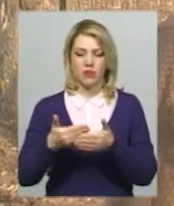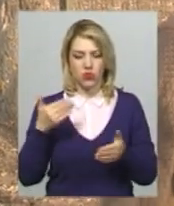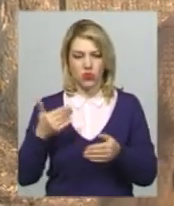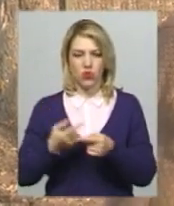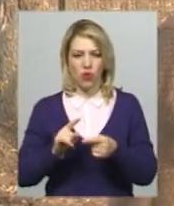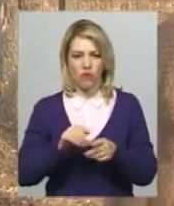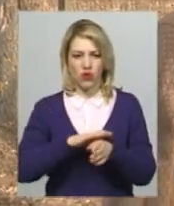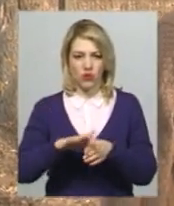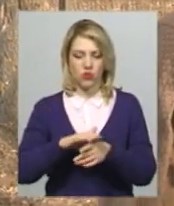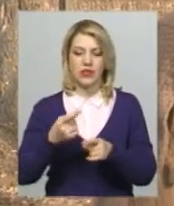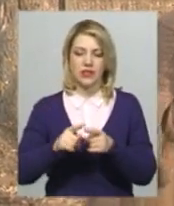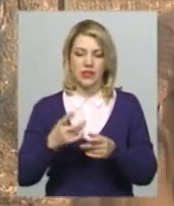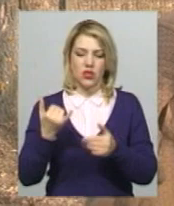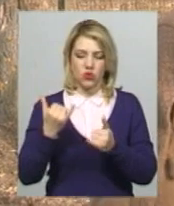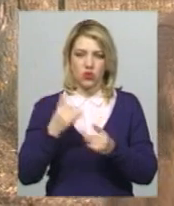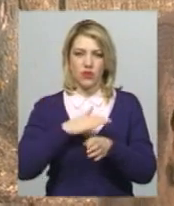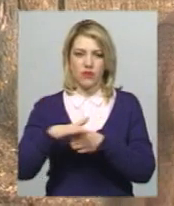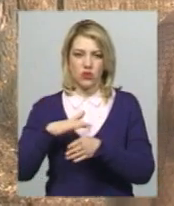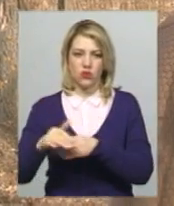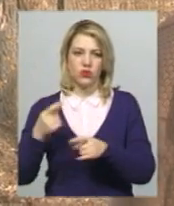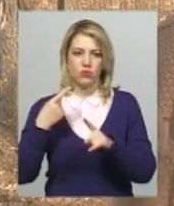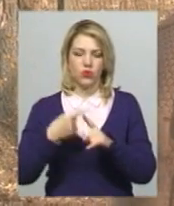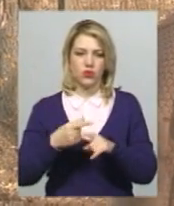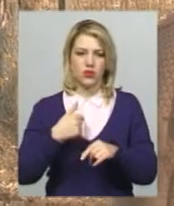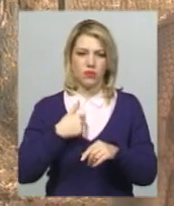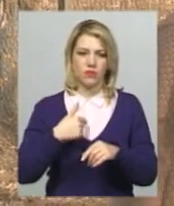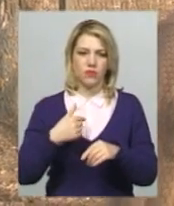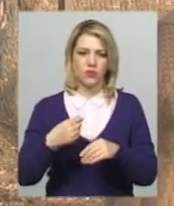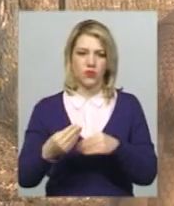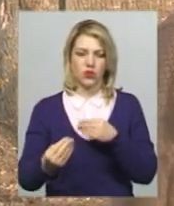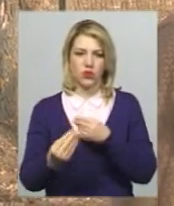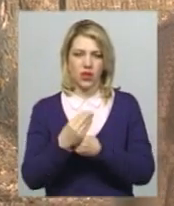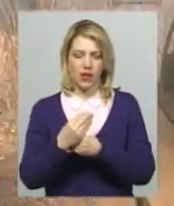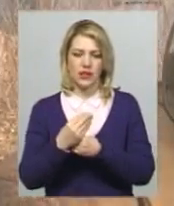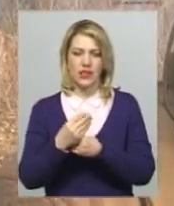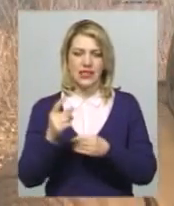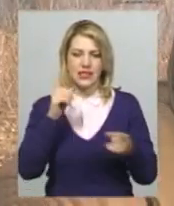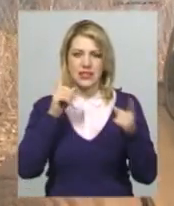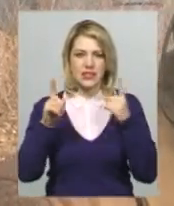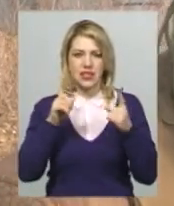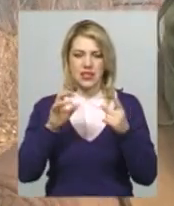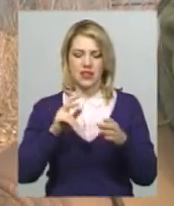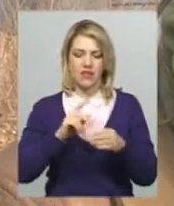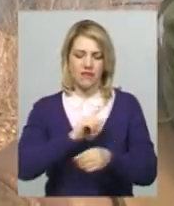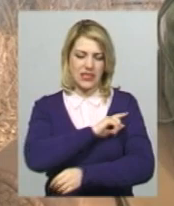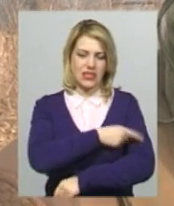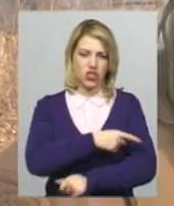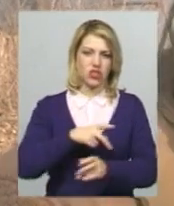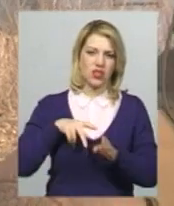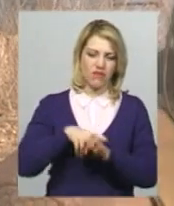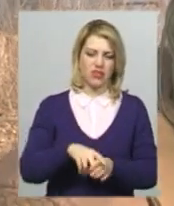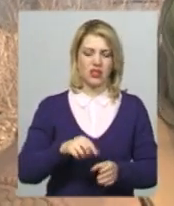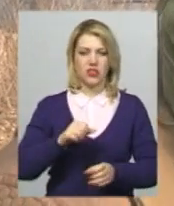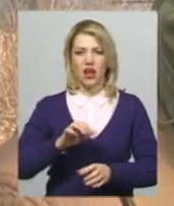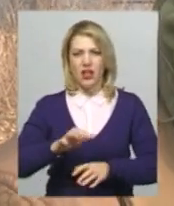робили. Плюс до цього нам додали ще трохи стресу і фізичних навантажів. Їх переповзання, відчакування